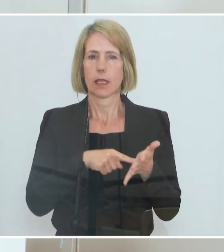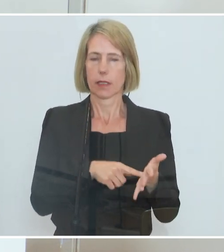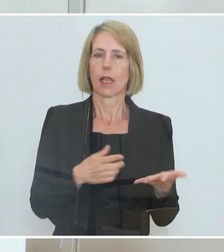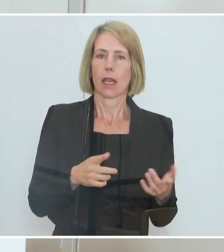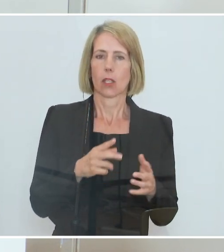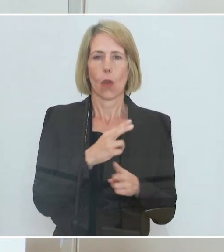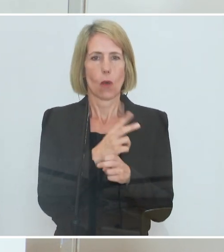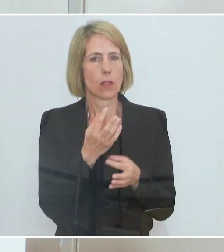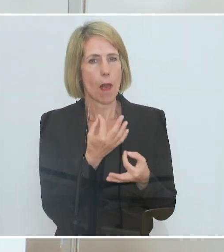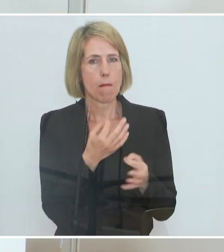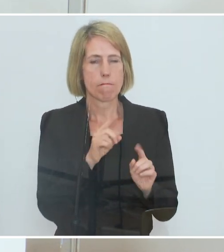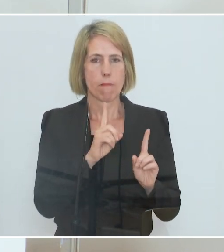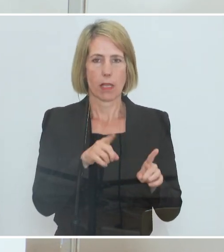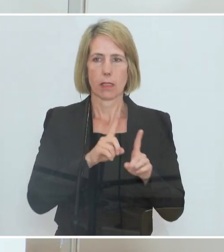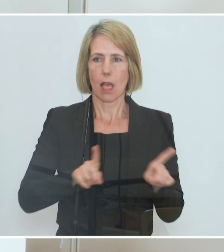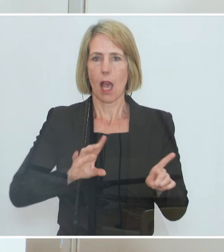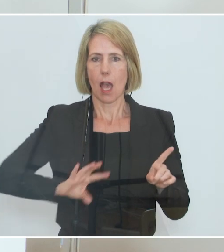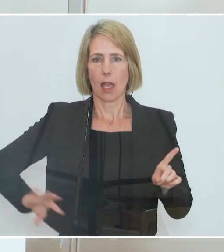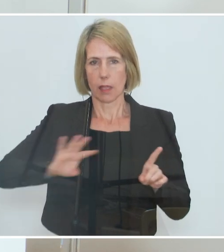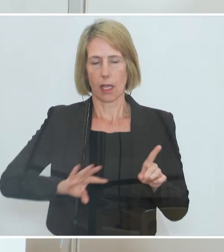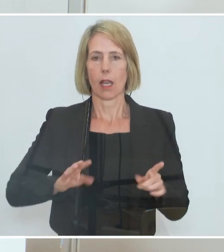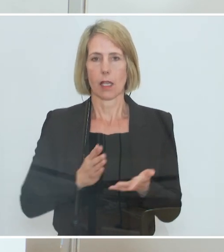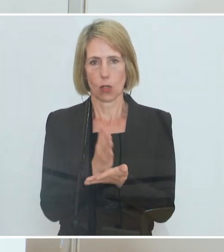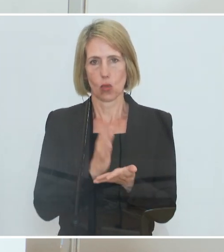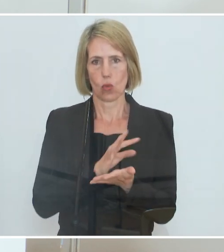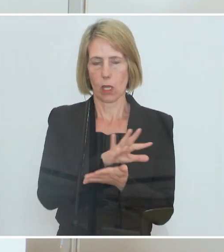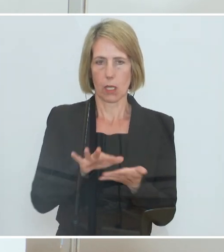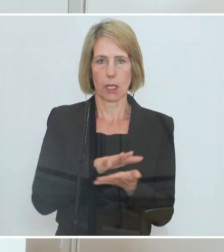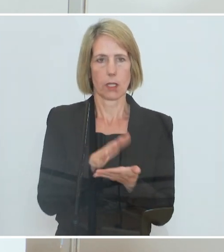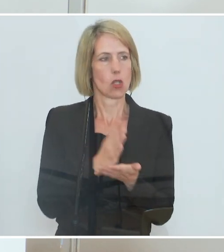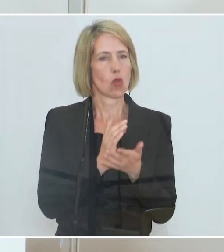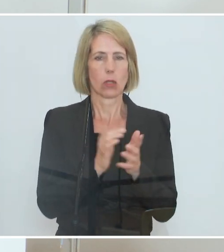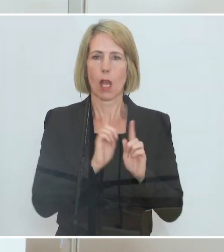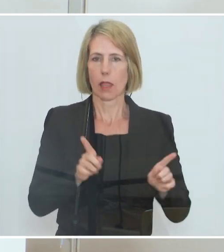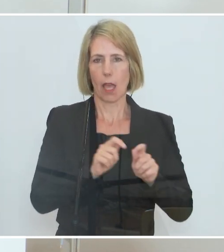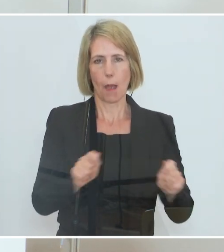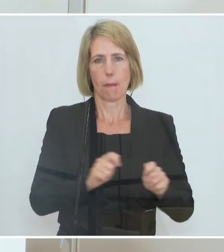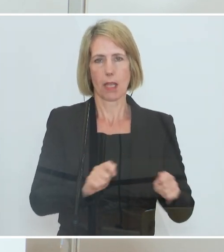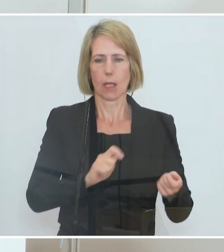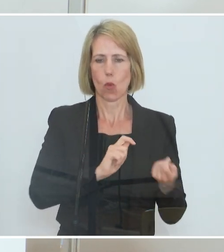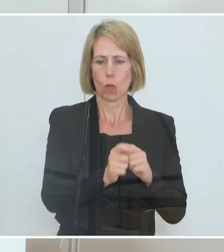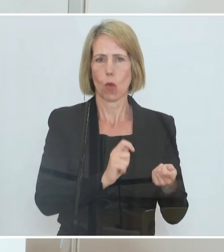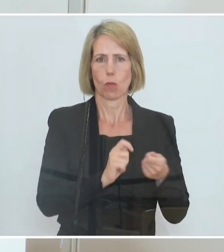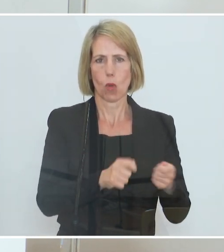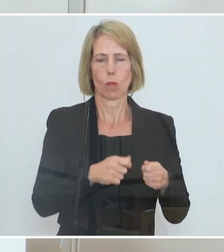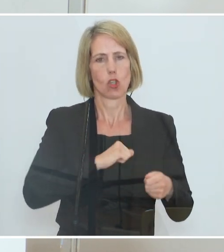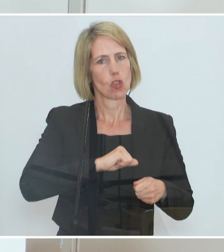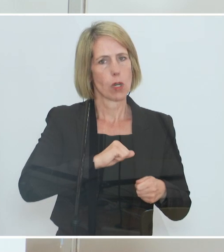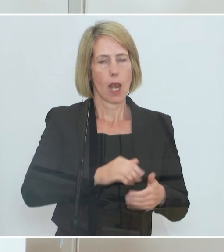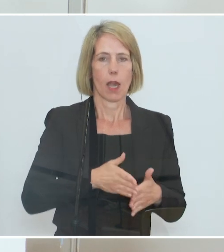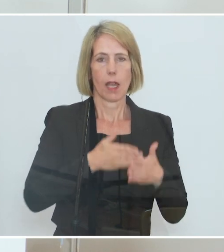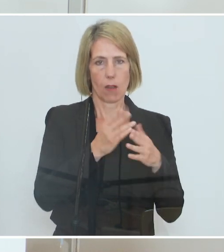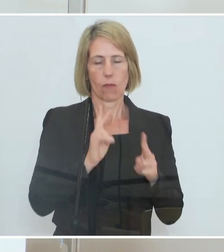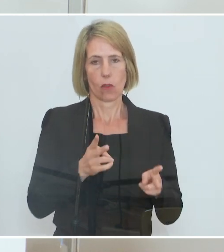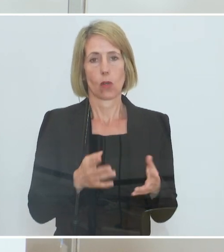andere Länder durch die Krise gekommen ist, andere Maßnahmen setzen konnte und auch schneller und großzügiger helfen hat können. Das heißt, wir